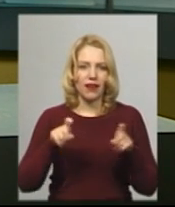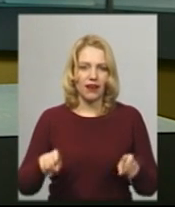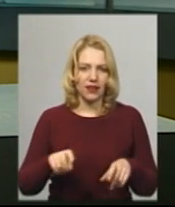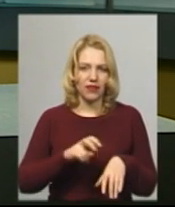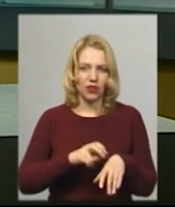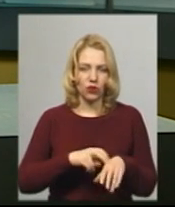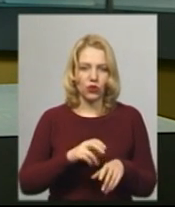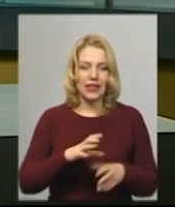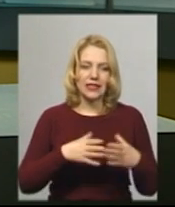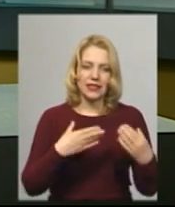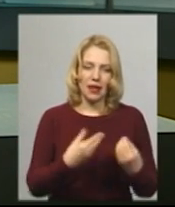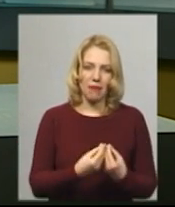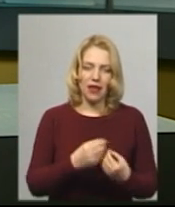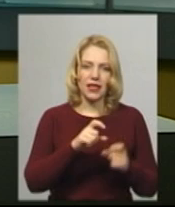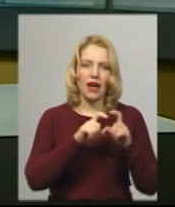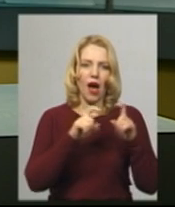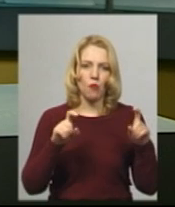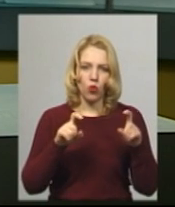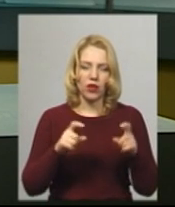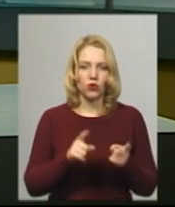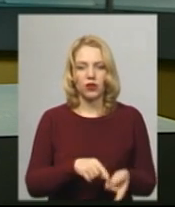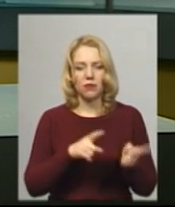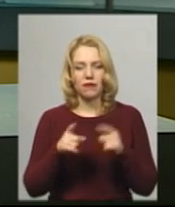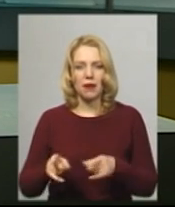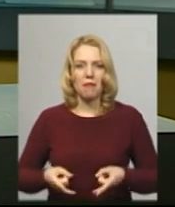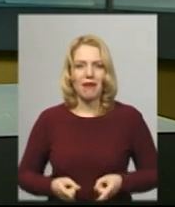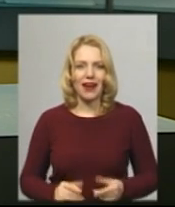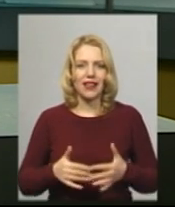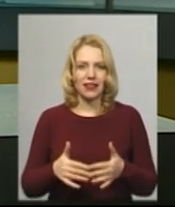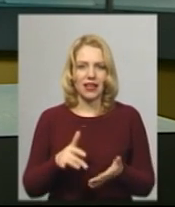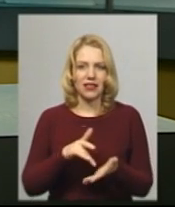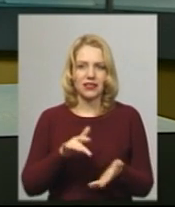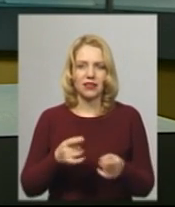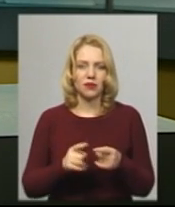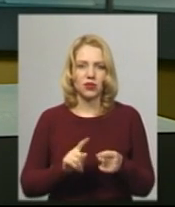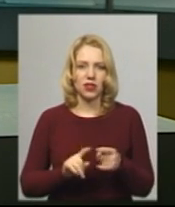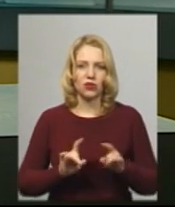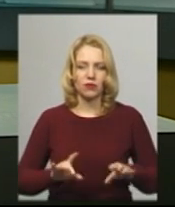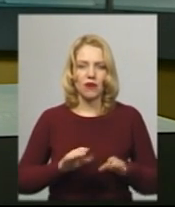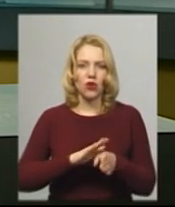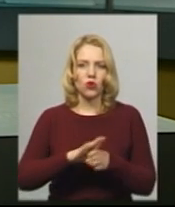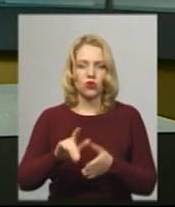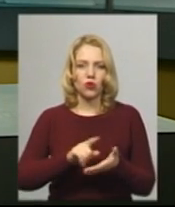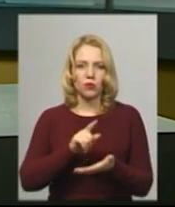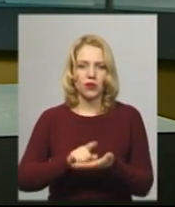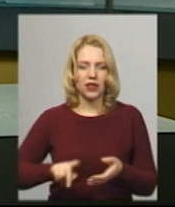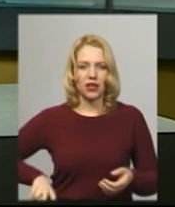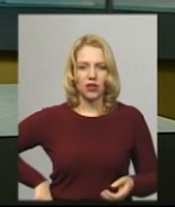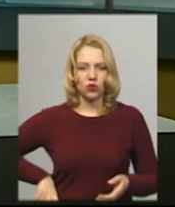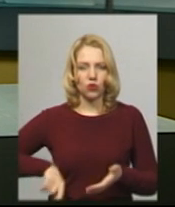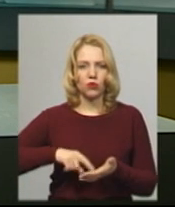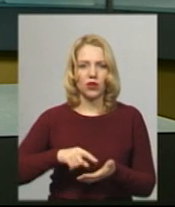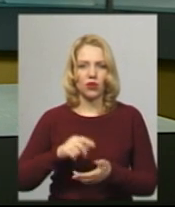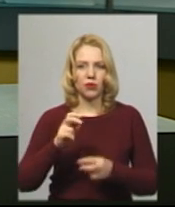амбулаторій перевели до міського перинатального центру. Про це Суспільному розповів виконуючий обов'язки директора комунального